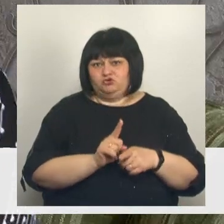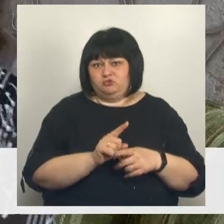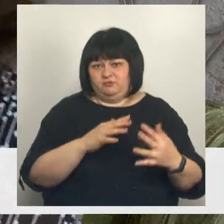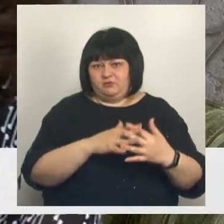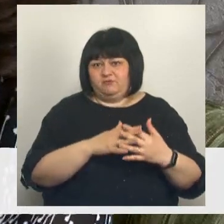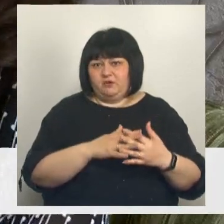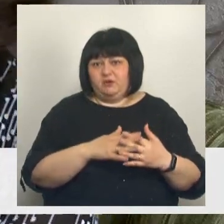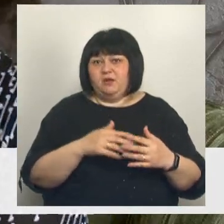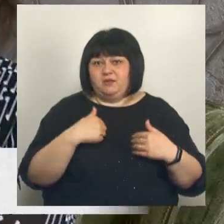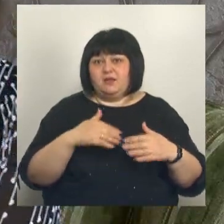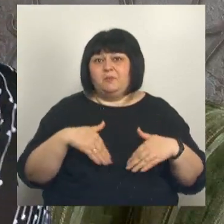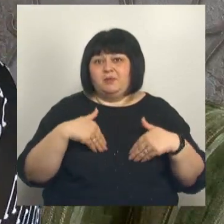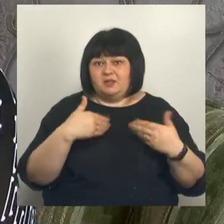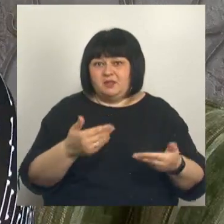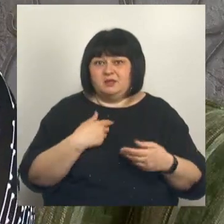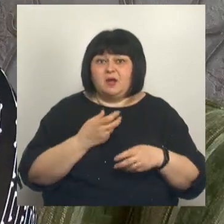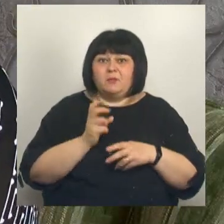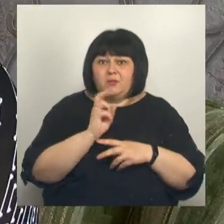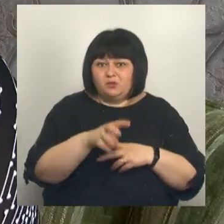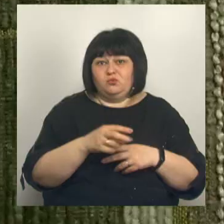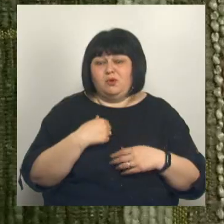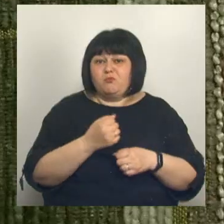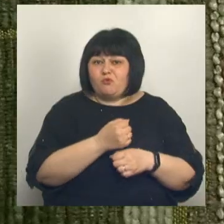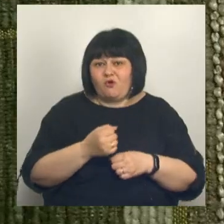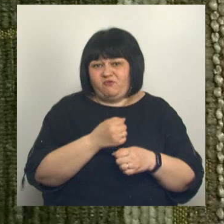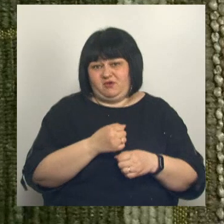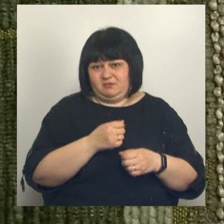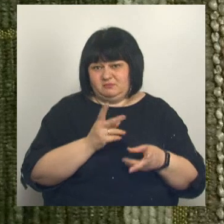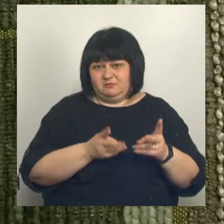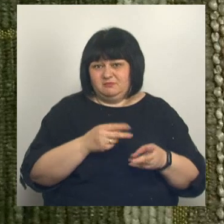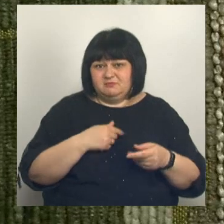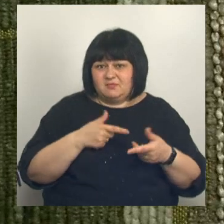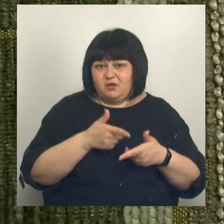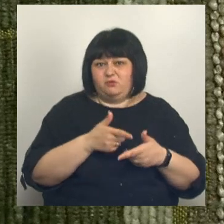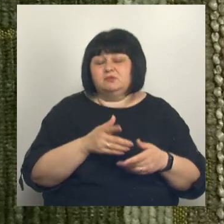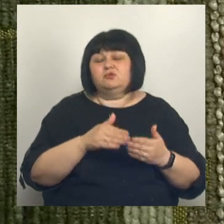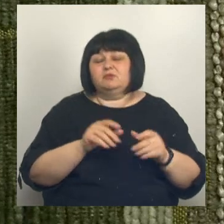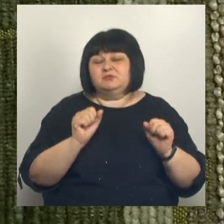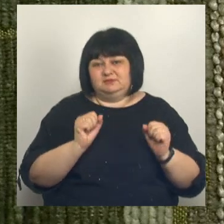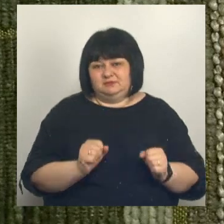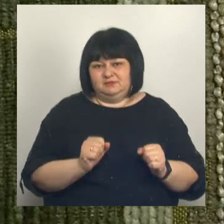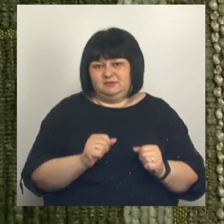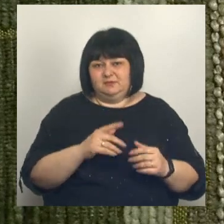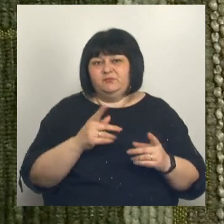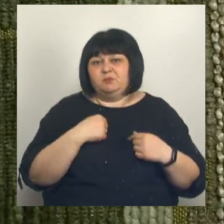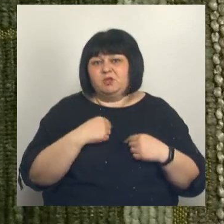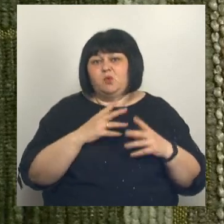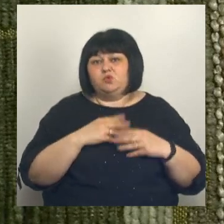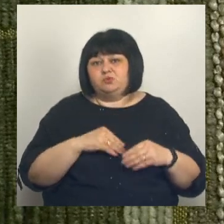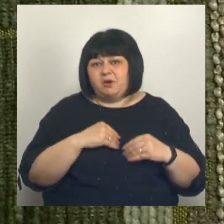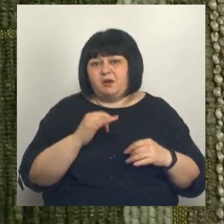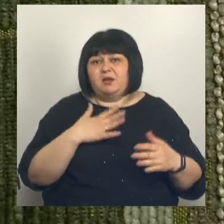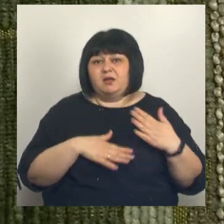Я предлагала, давайте я к вам пойду поваром работать. Говорят, сиди дома. Меня успокаивает и радует